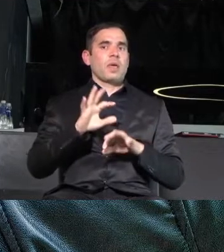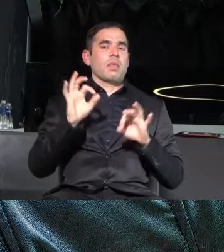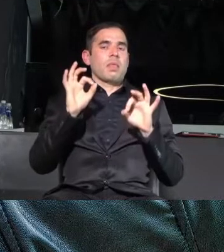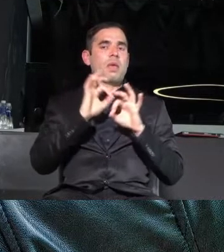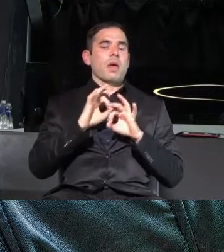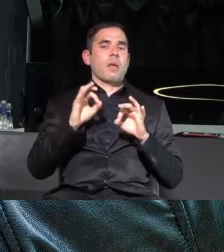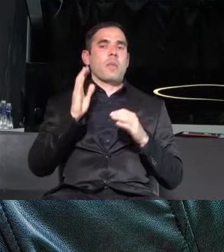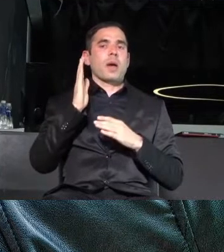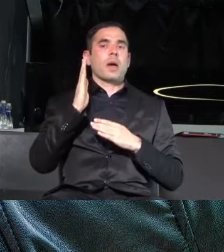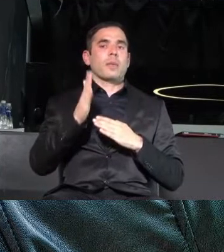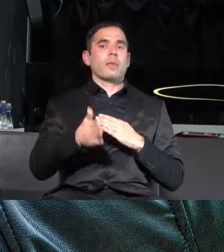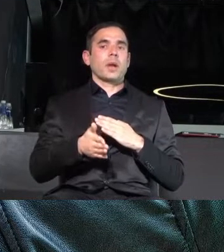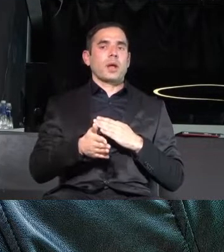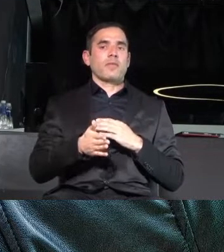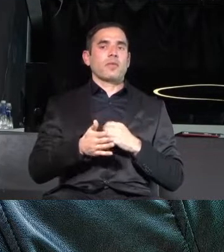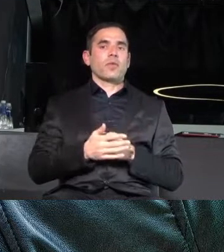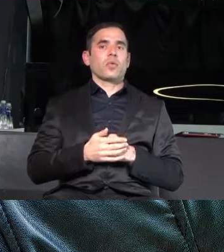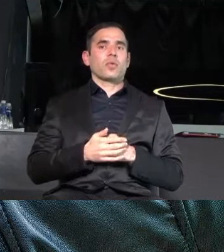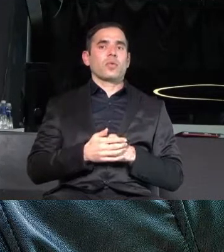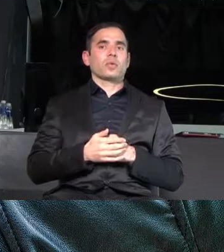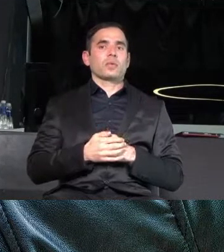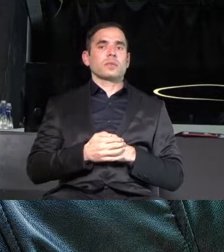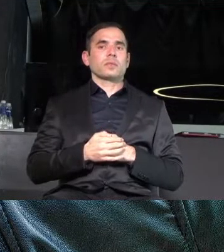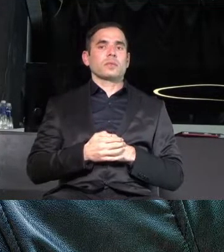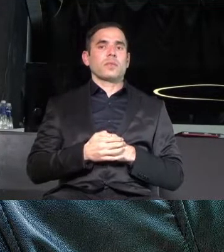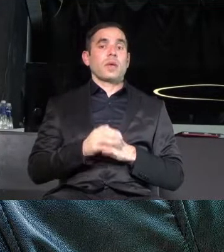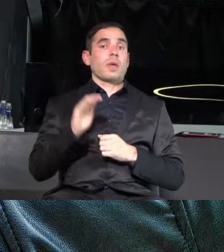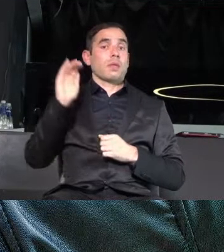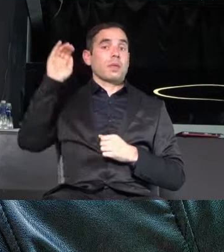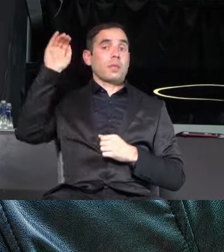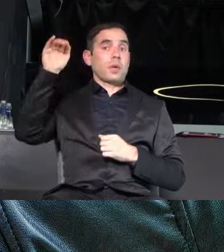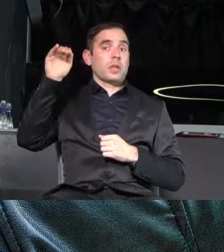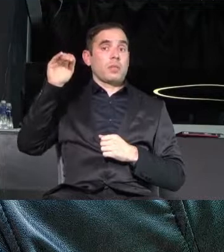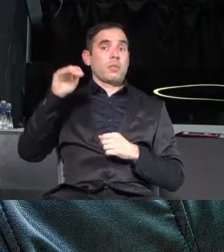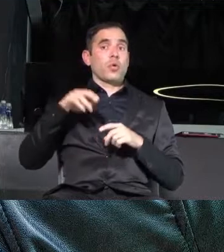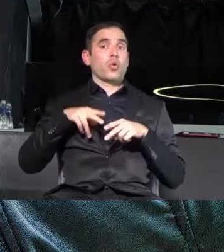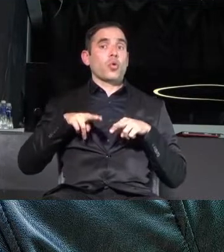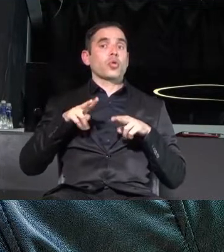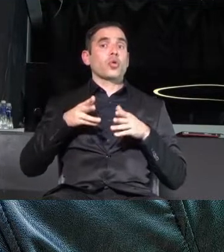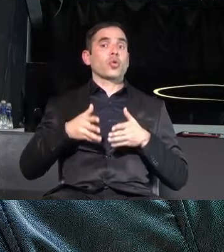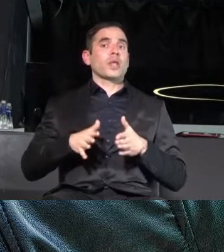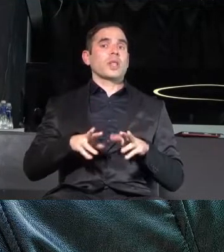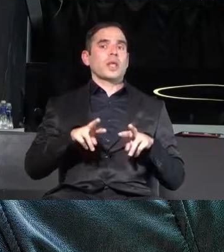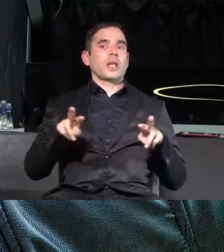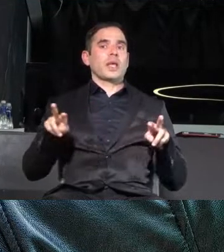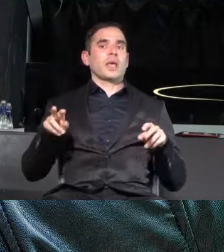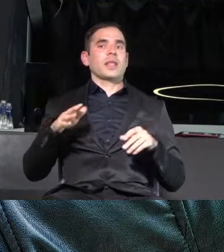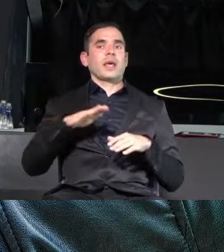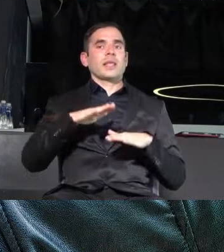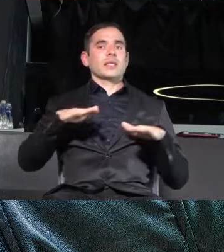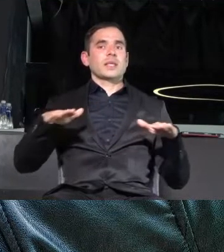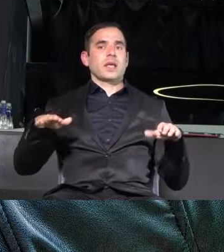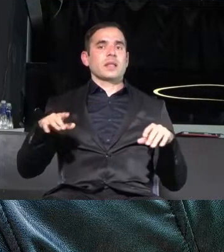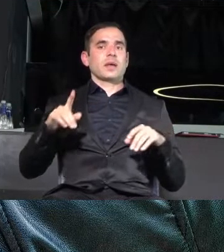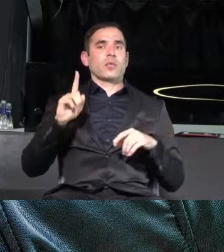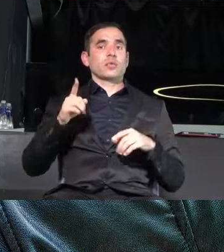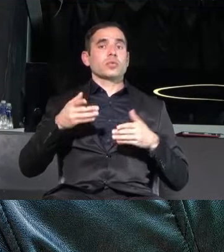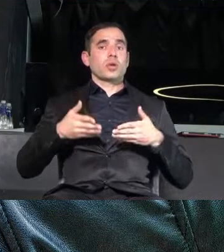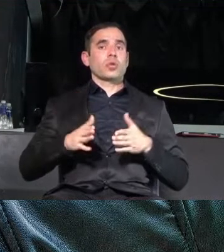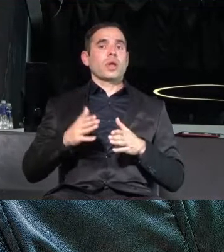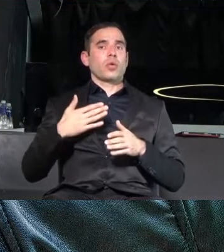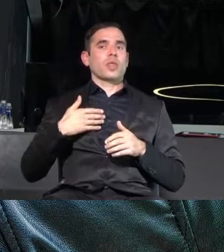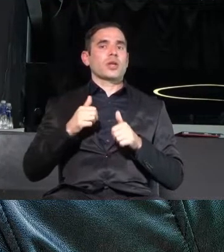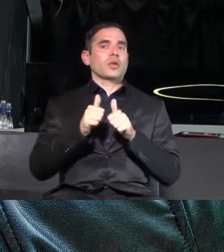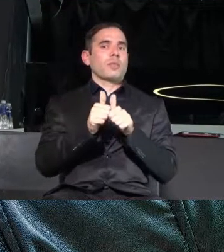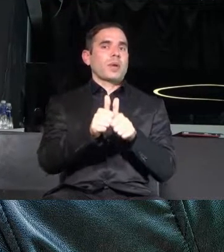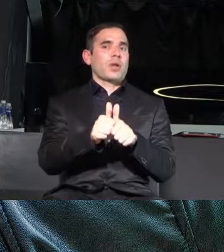право да бъдем родители на децата, които са родени от нашия партньор